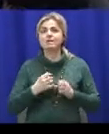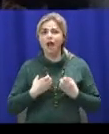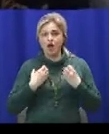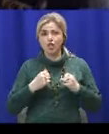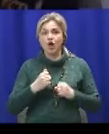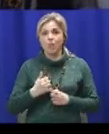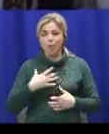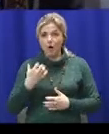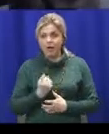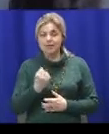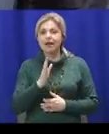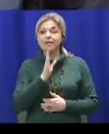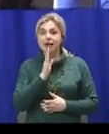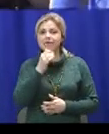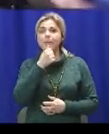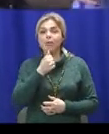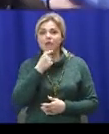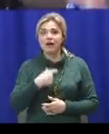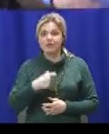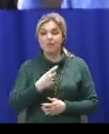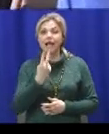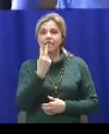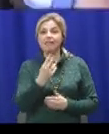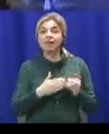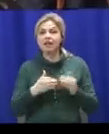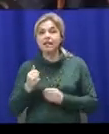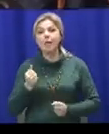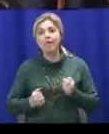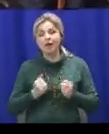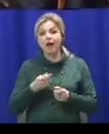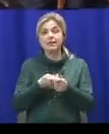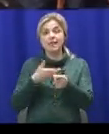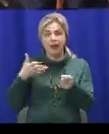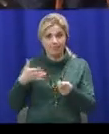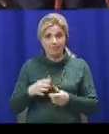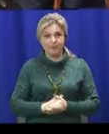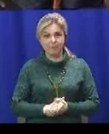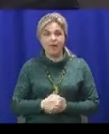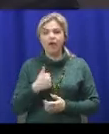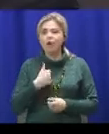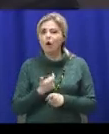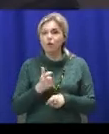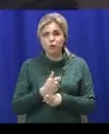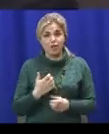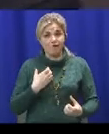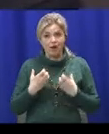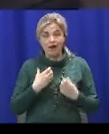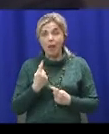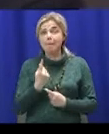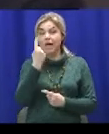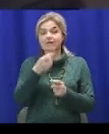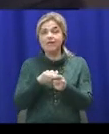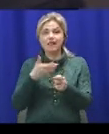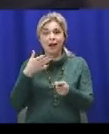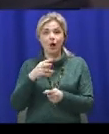Випробувати себе дівчина вирішила одразу в двох дисциплінах – бігу та стрільбі з лука. Я дуже хвилювалася, я перша стріляла з лука,